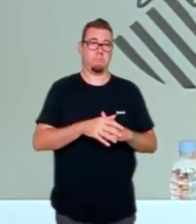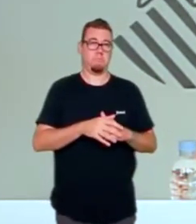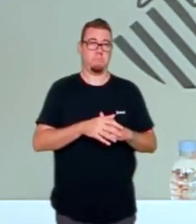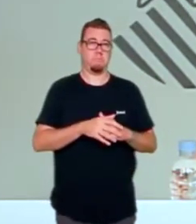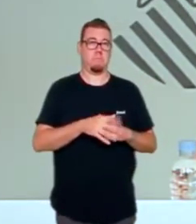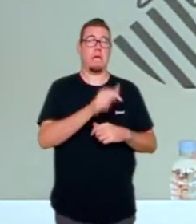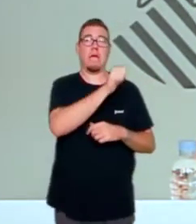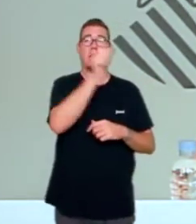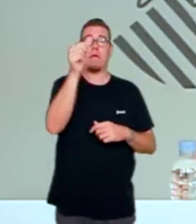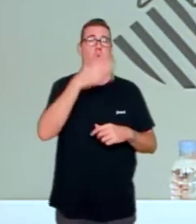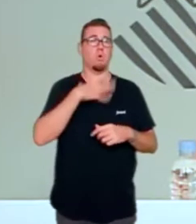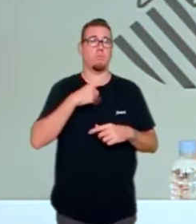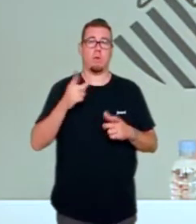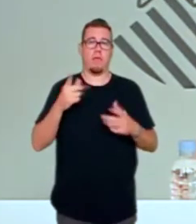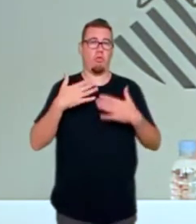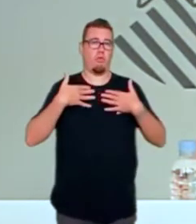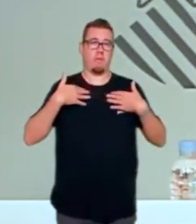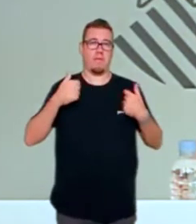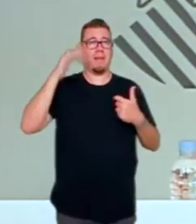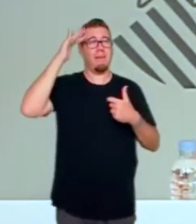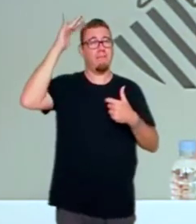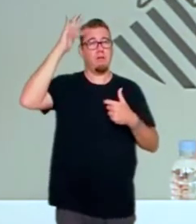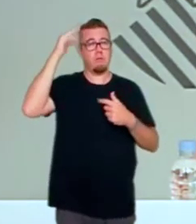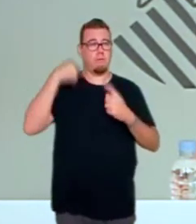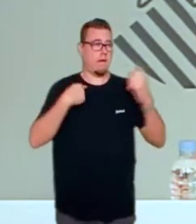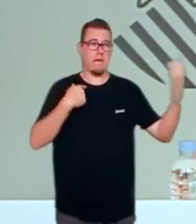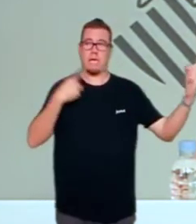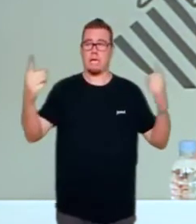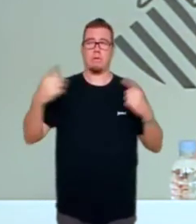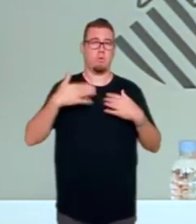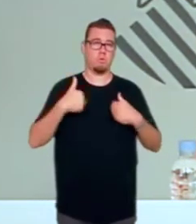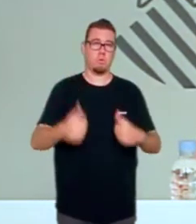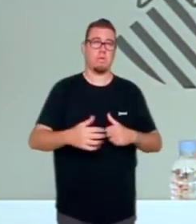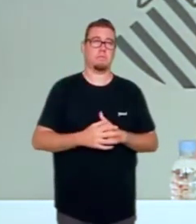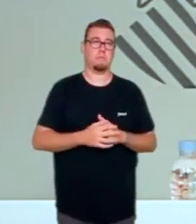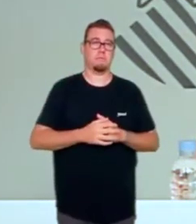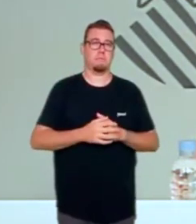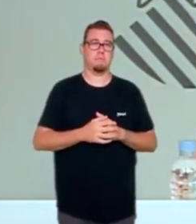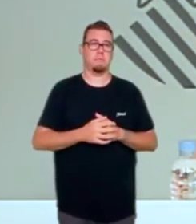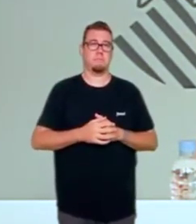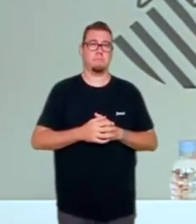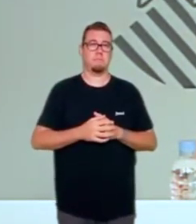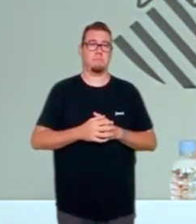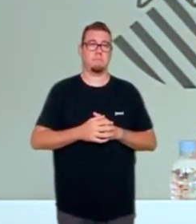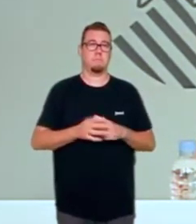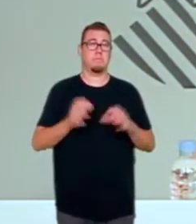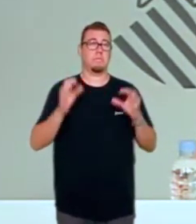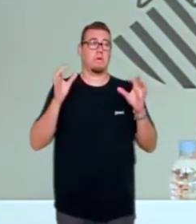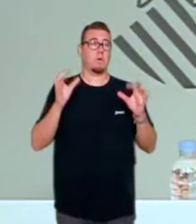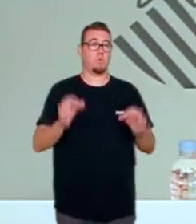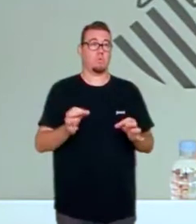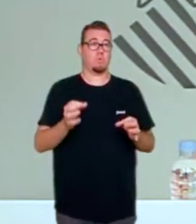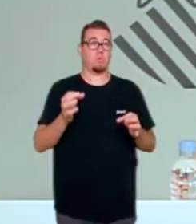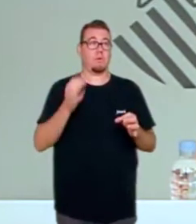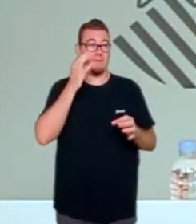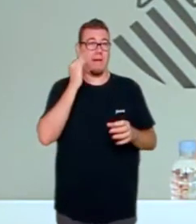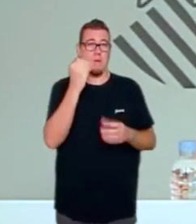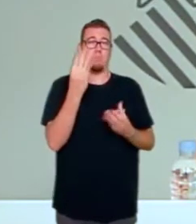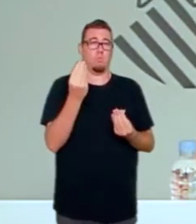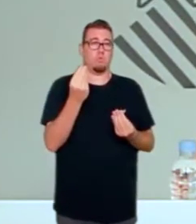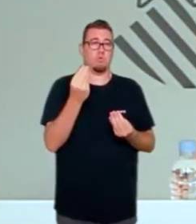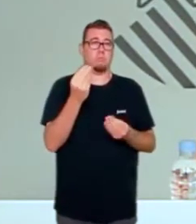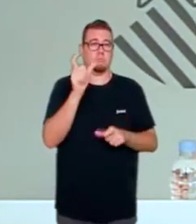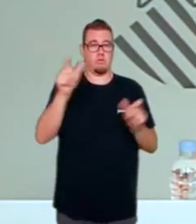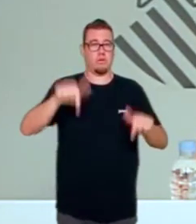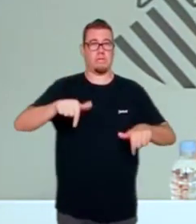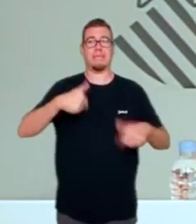Cada un no se pot situar en l'extrem ideològic que desitja, però és que va i resulta que n'hi molts valencians que volen que cooperem, que ens